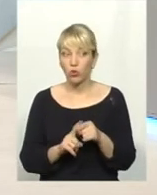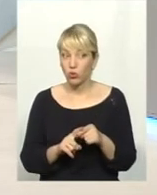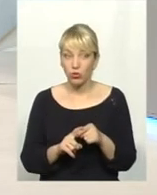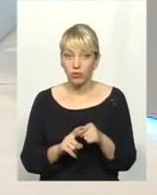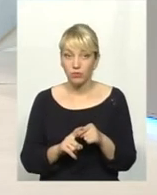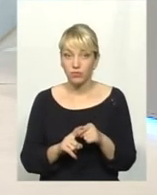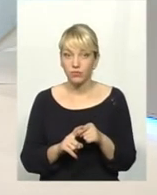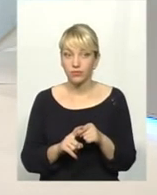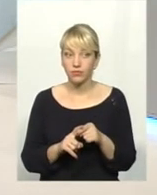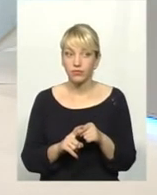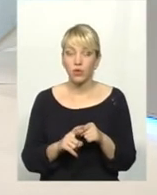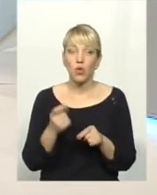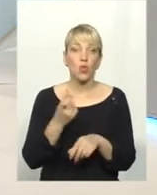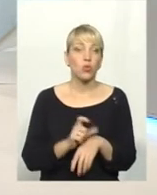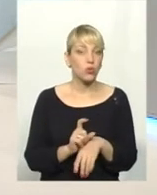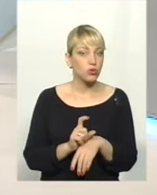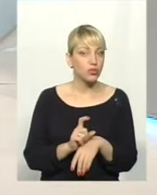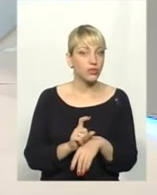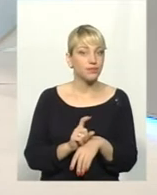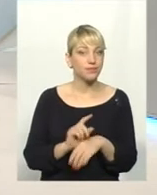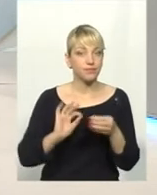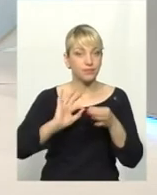воно дуже неоднорідне.